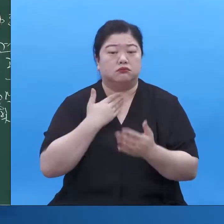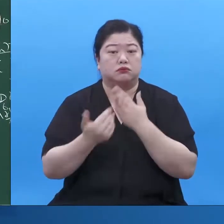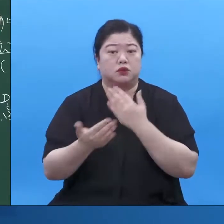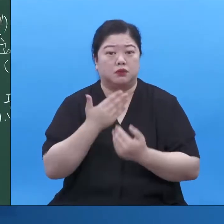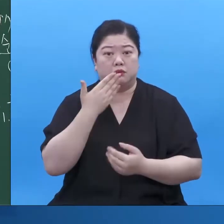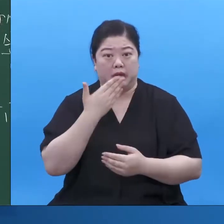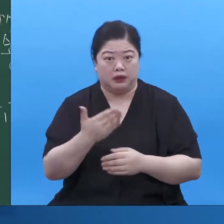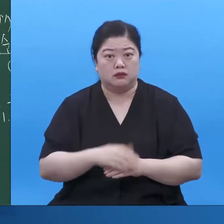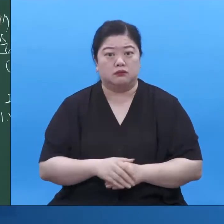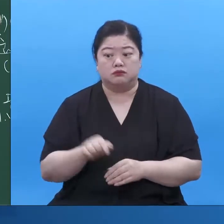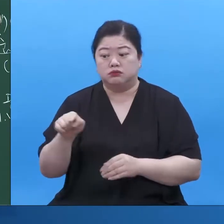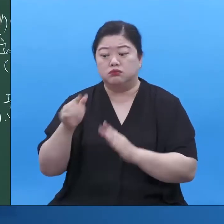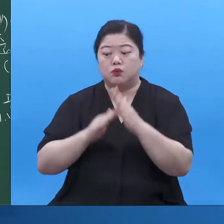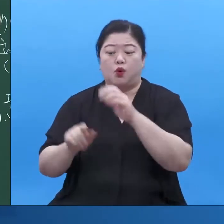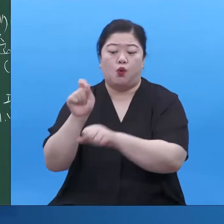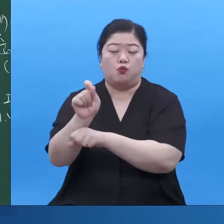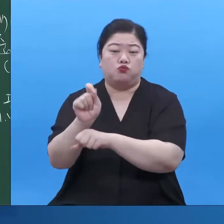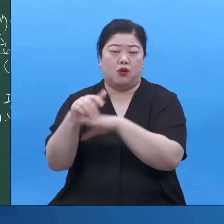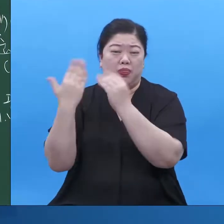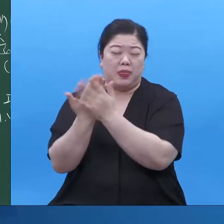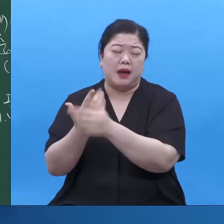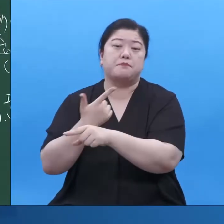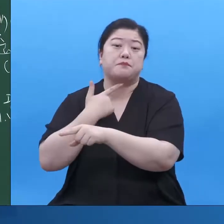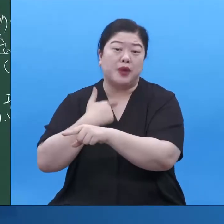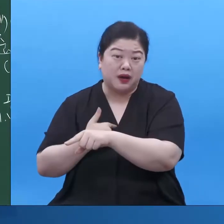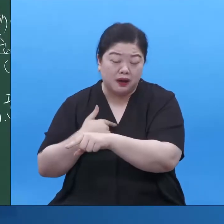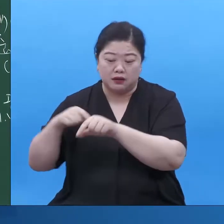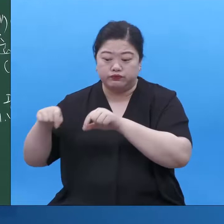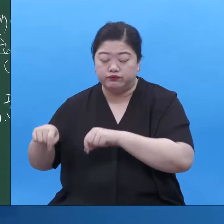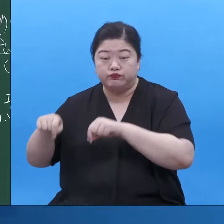공무원이 받을 응답이고 우리 모두가 받을 응답입니다